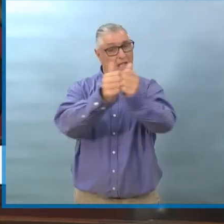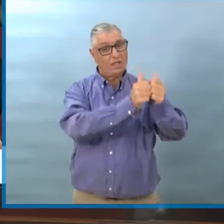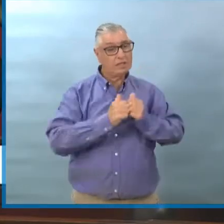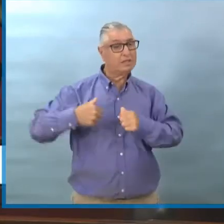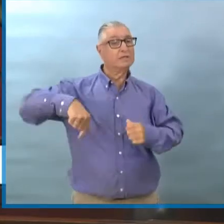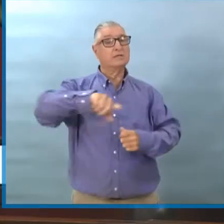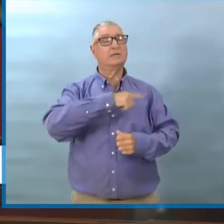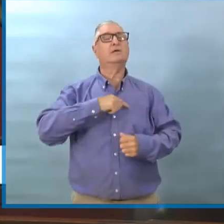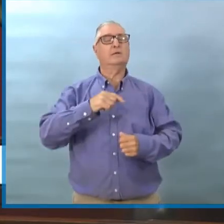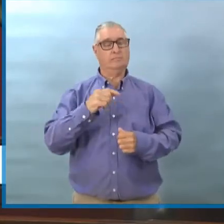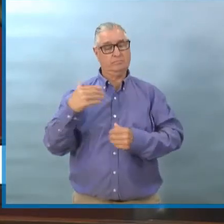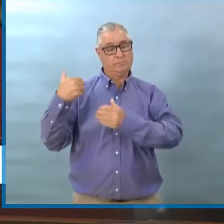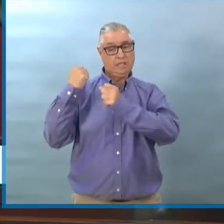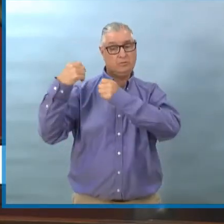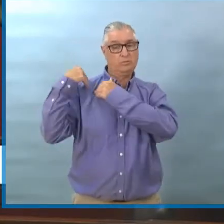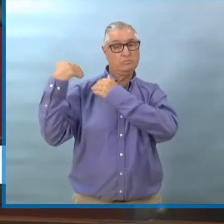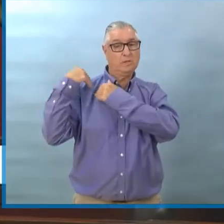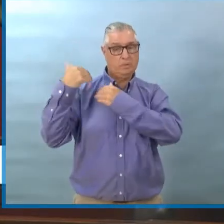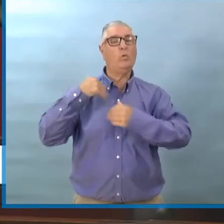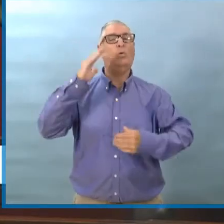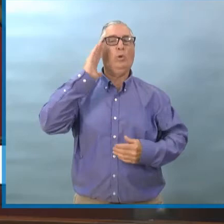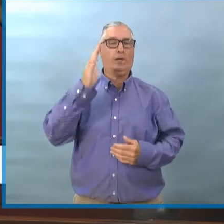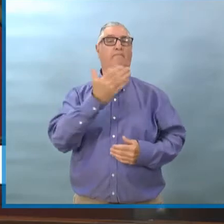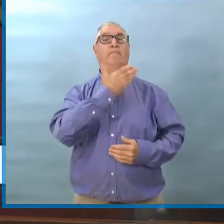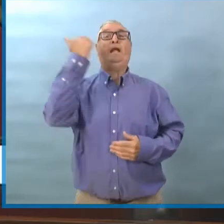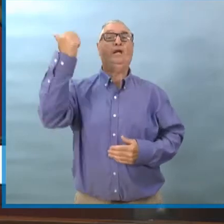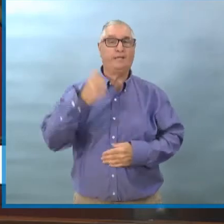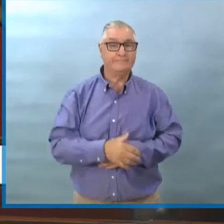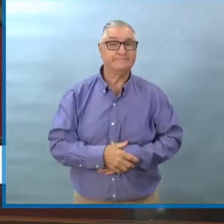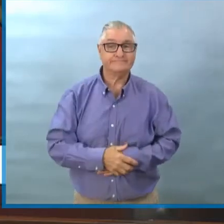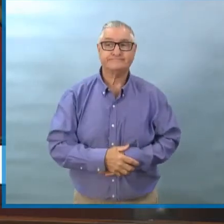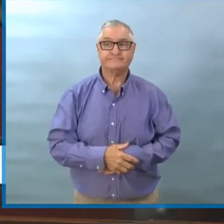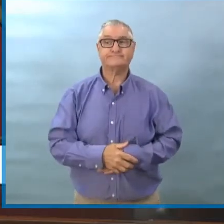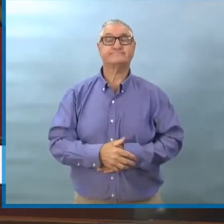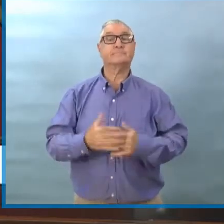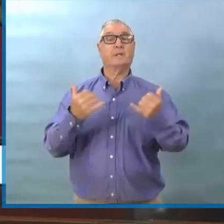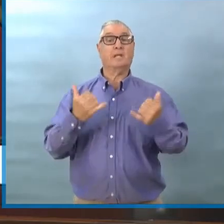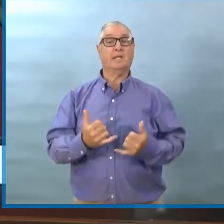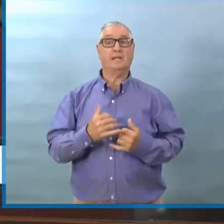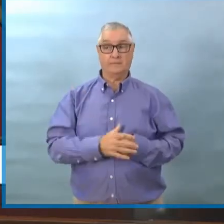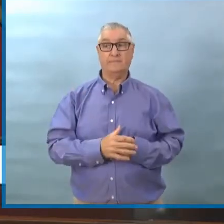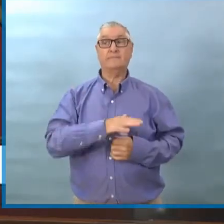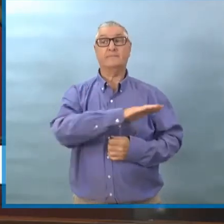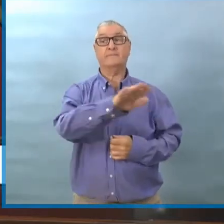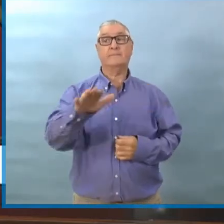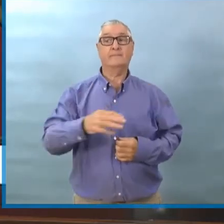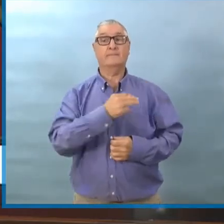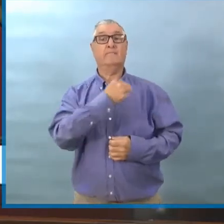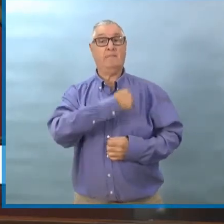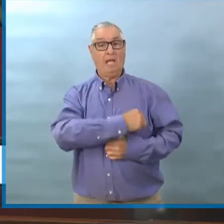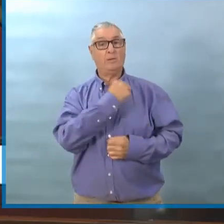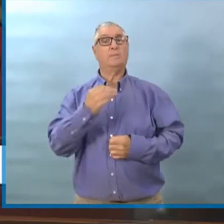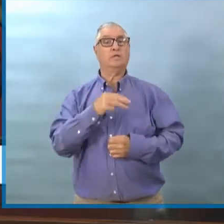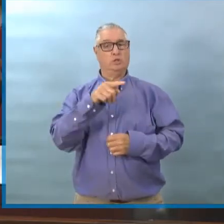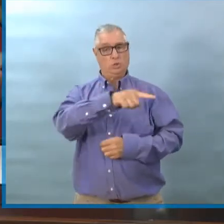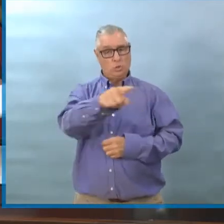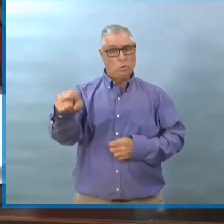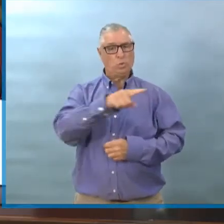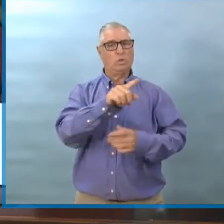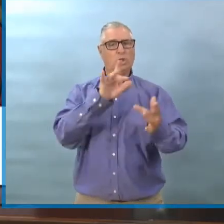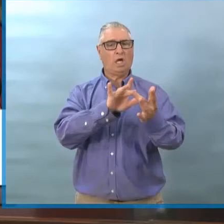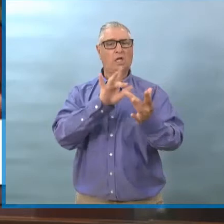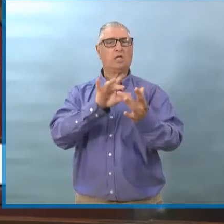Encore une fois, les Continuants des Manitobains peuvent continuer à aller sur le site manitoba.ca COVID